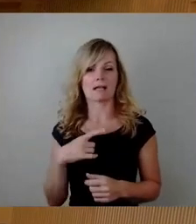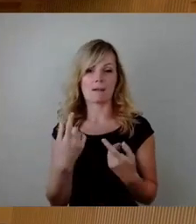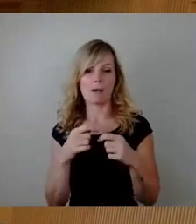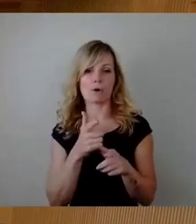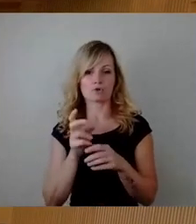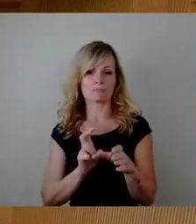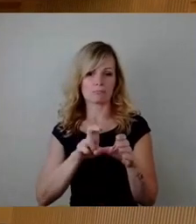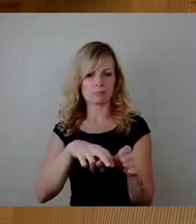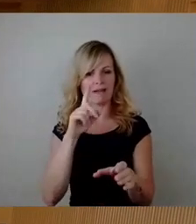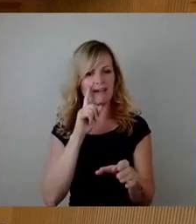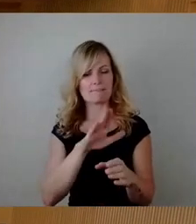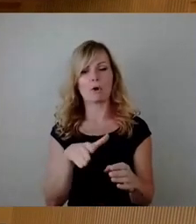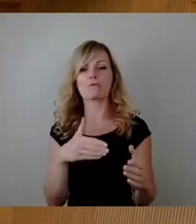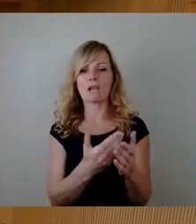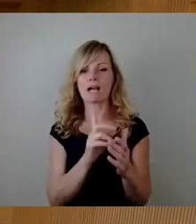dass das getrennt ist.